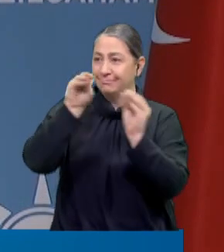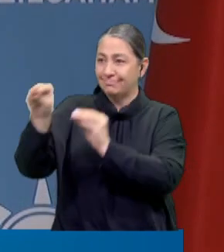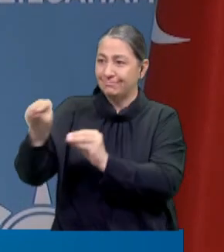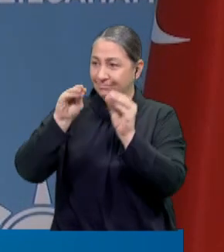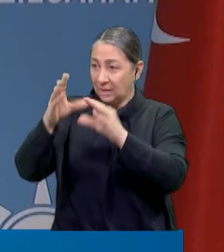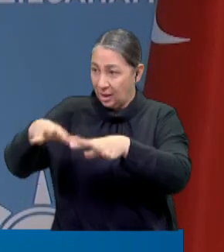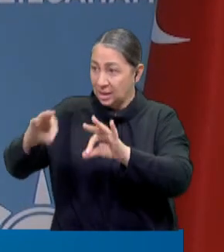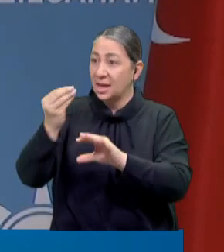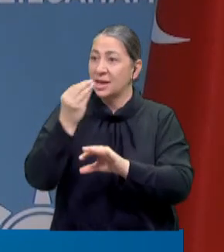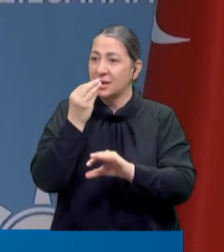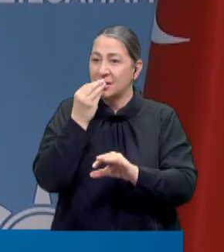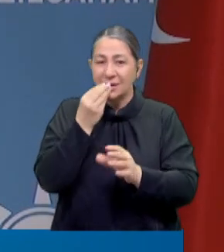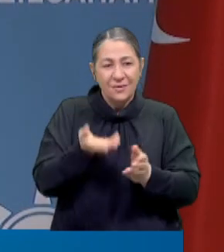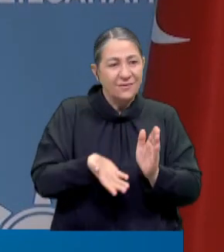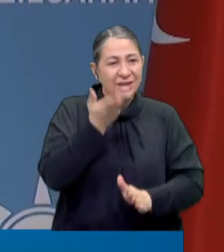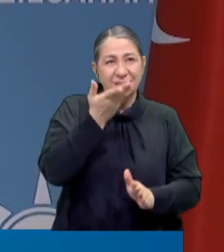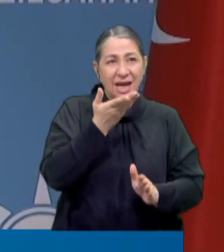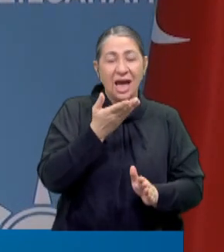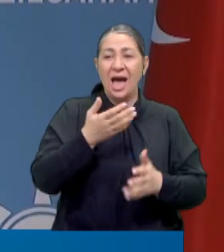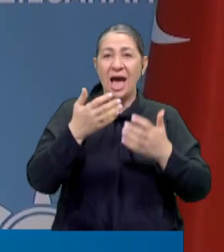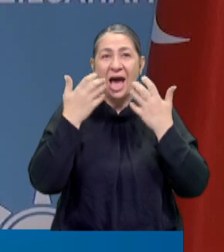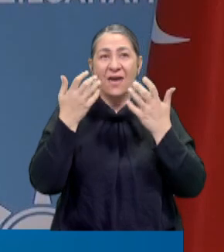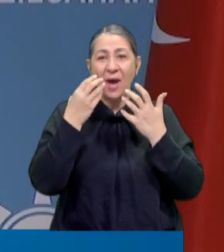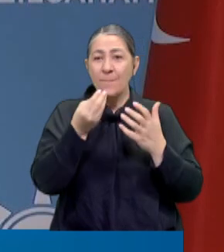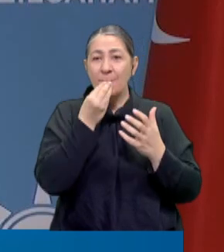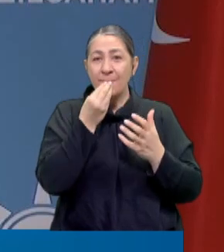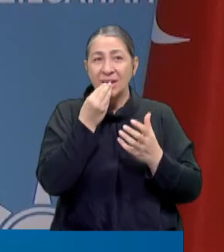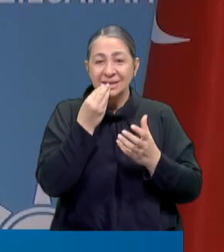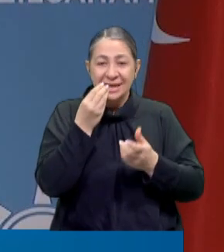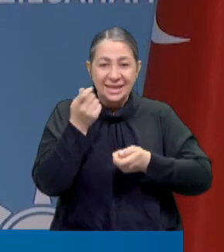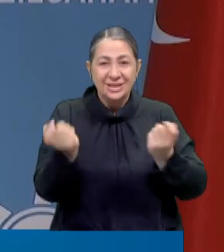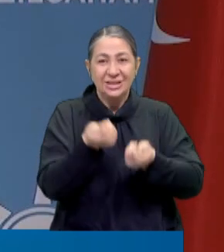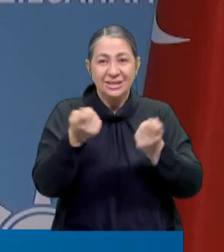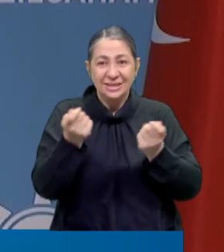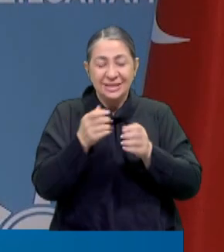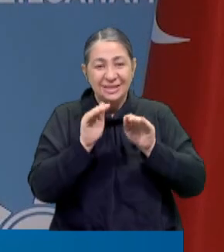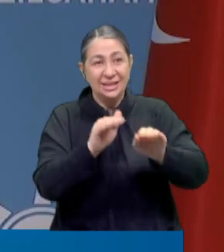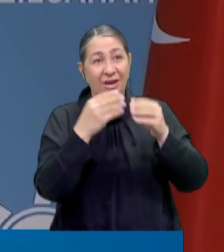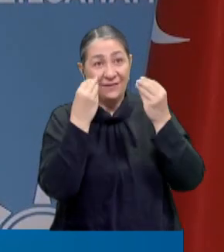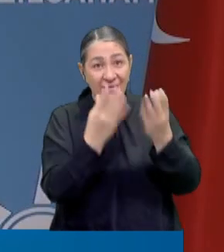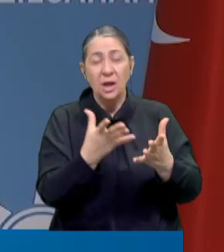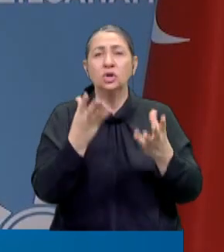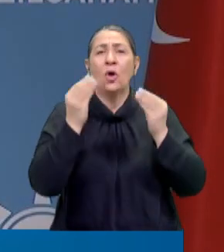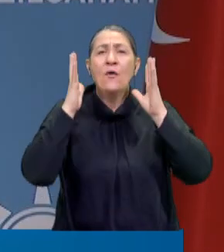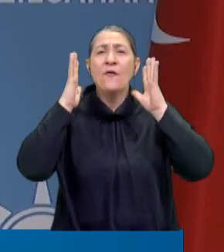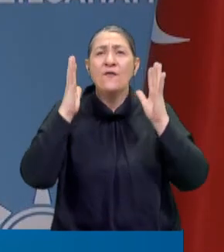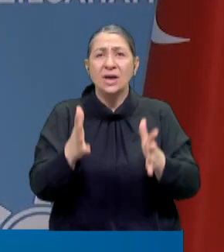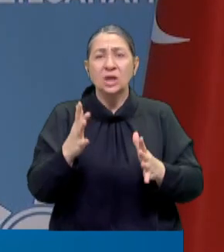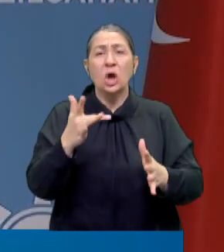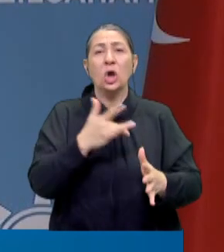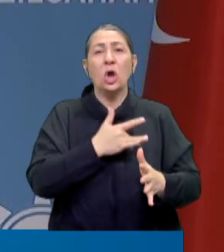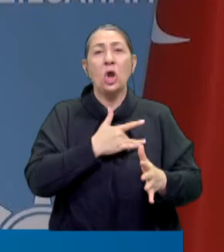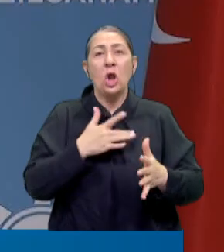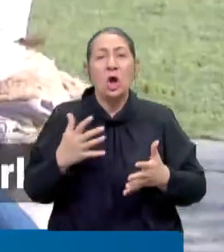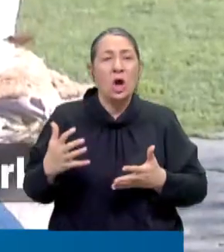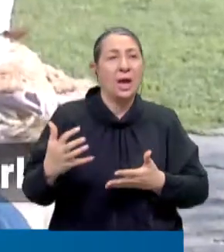gıda artıklarından hayvan maması üretimini teşvik ederek pek çok gönül